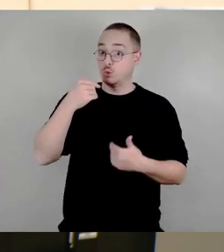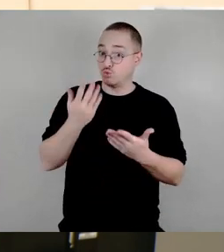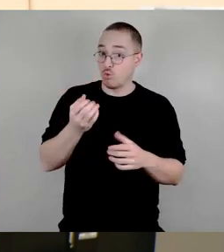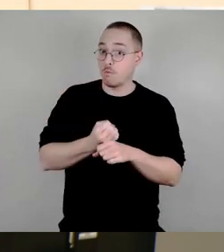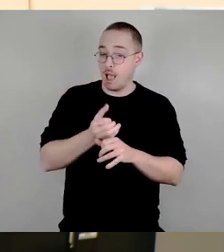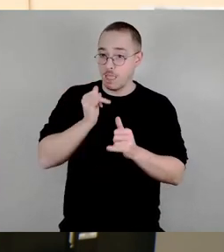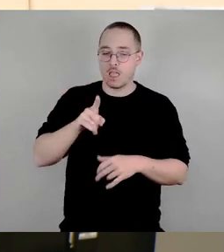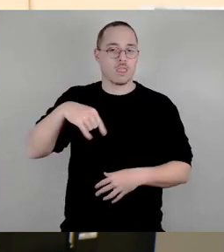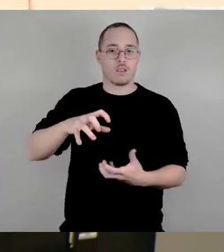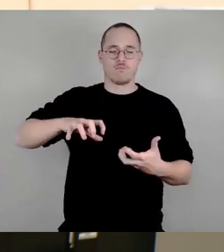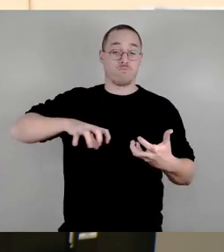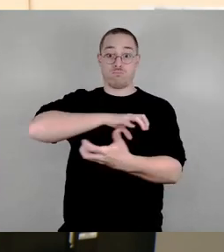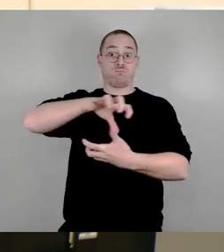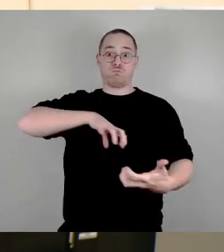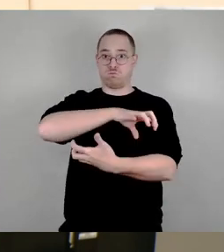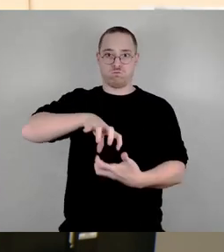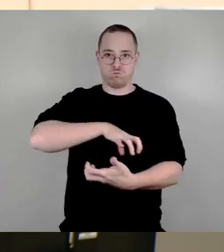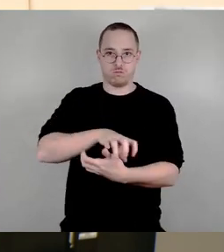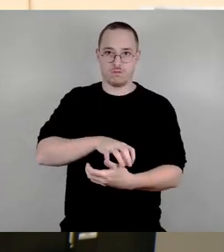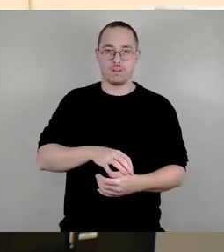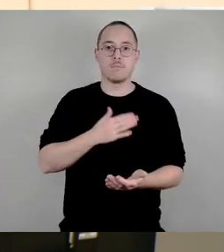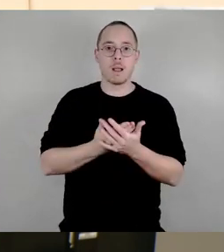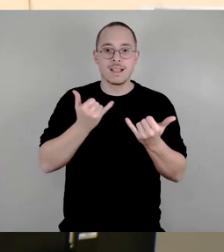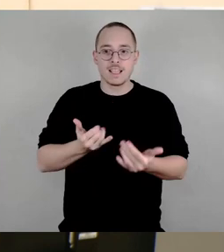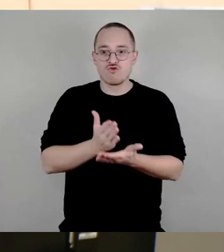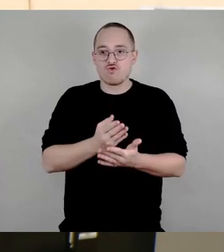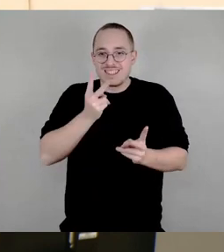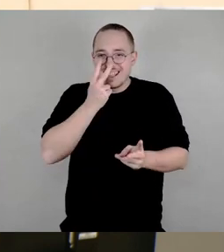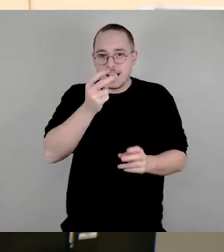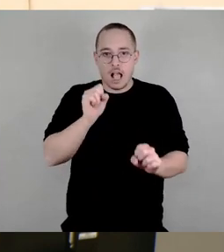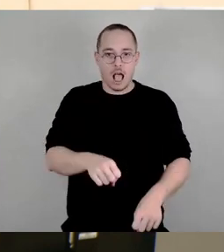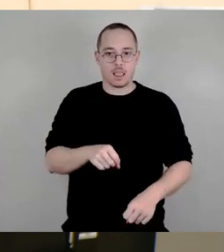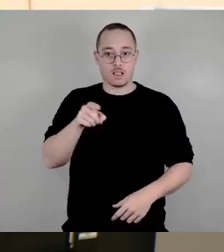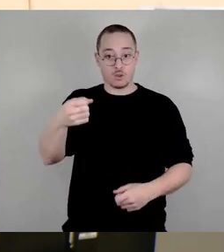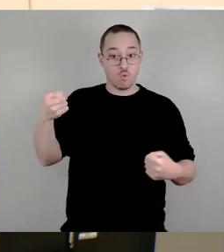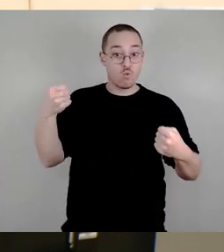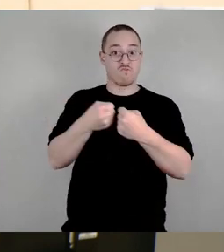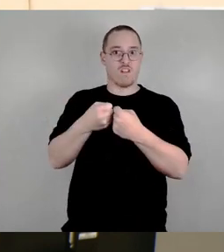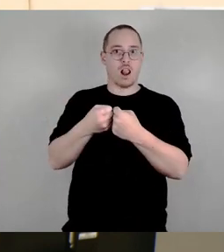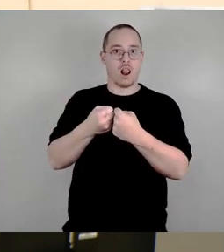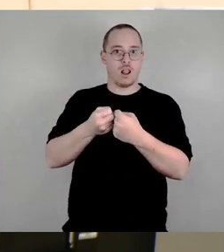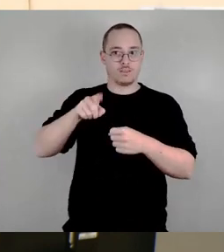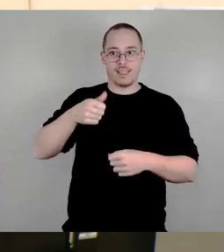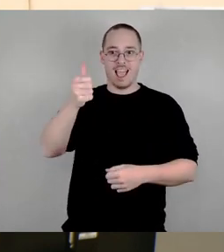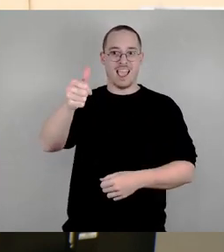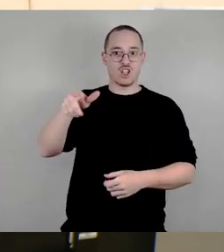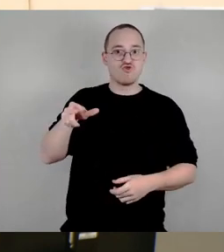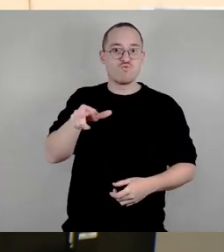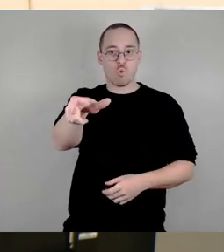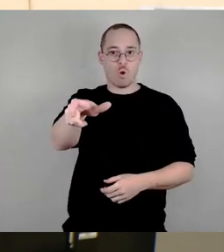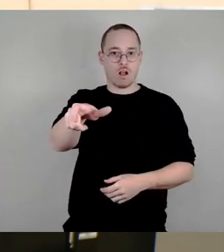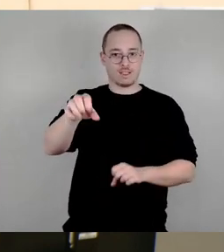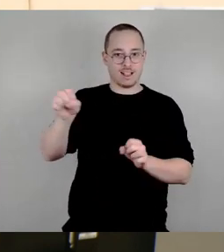Unfall auf der Rampe gibt und eine der drei bestehenden Sporen nicht befahrbar ist, dann gibt es